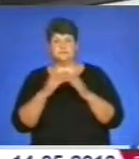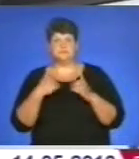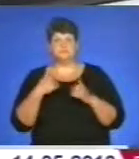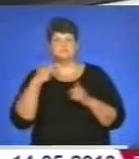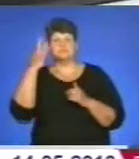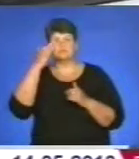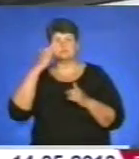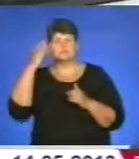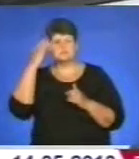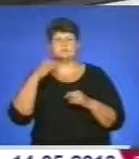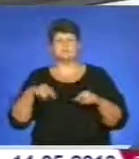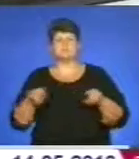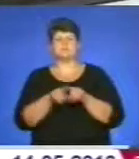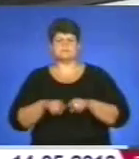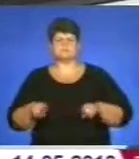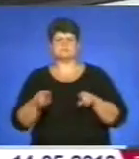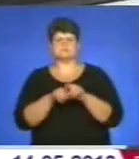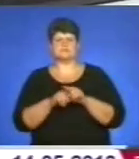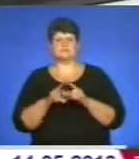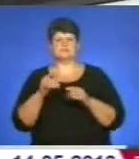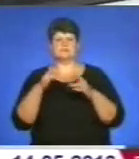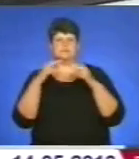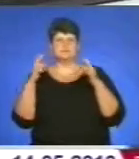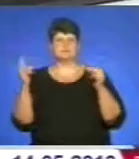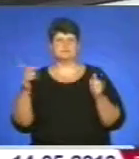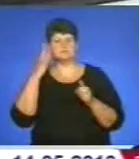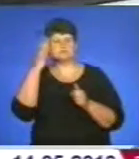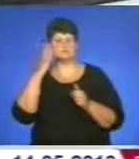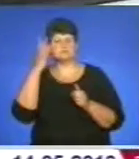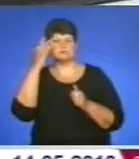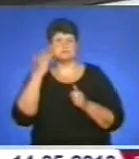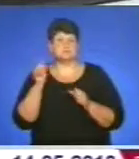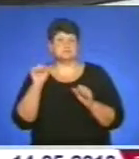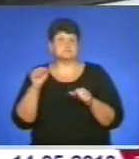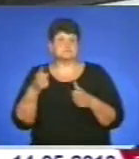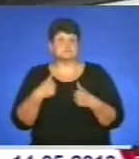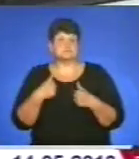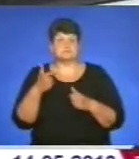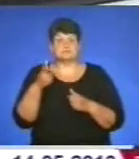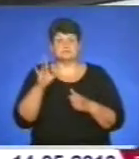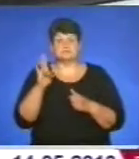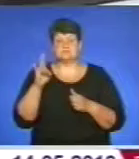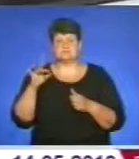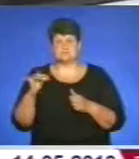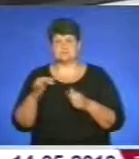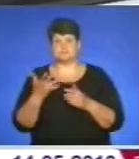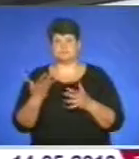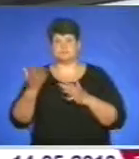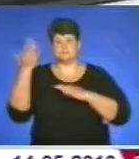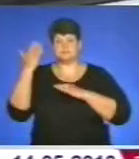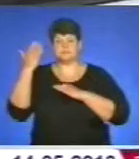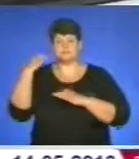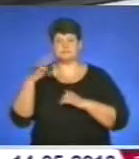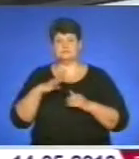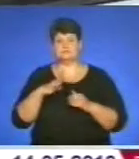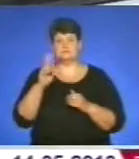один і той же замок. Один і той же весь час снився. Я собі думав, може це на генному рівні, бо мої далекі предки були